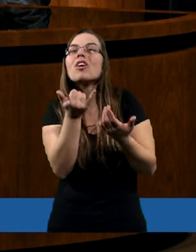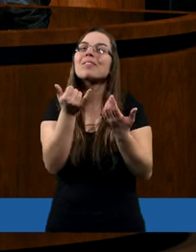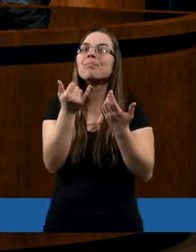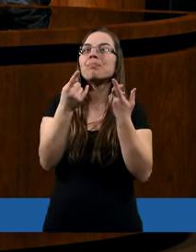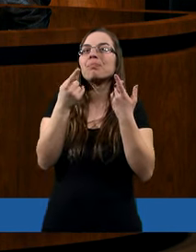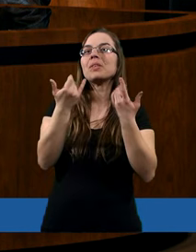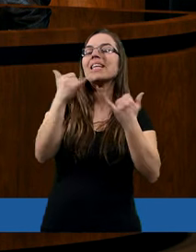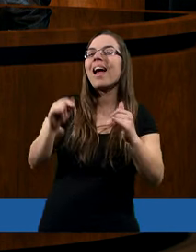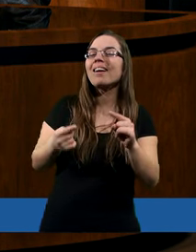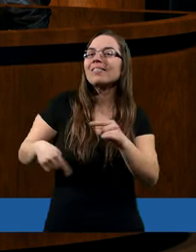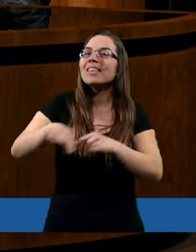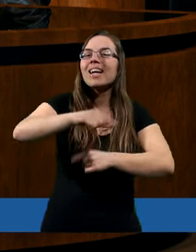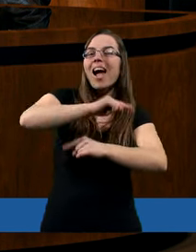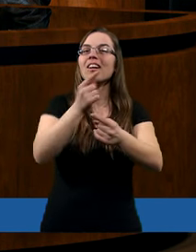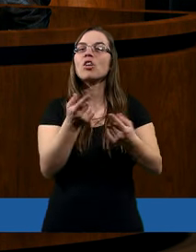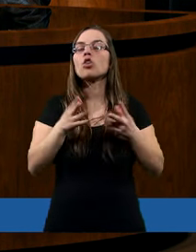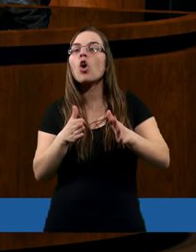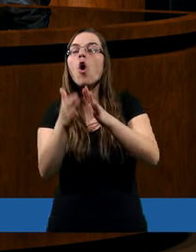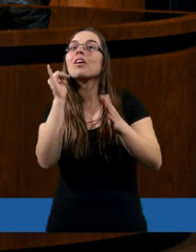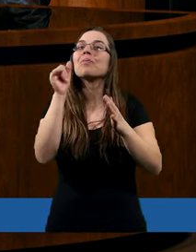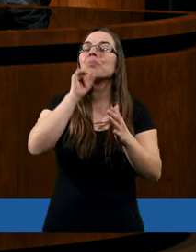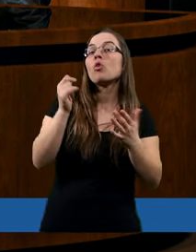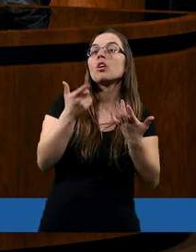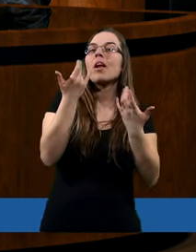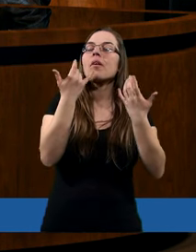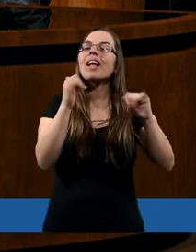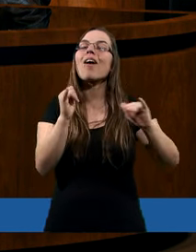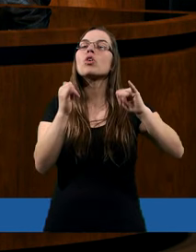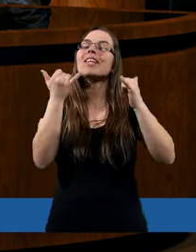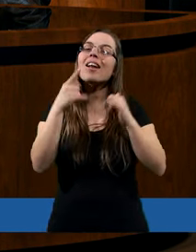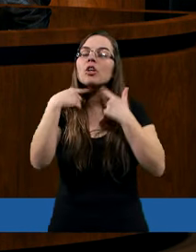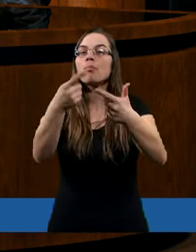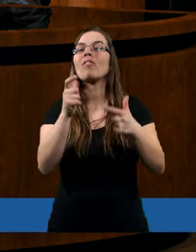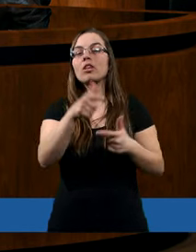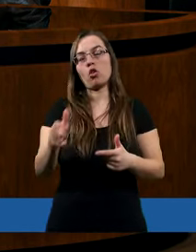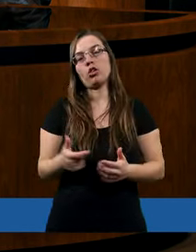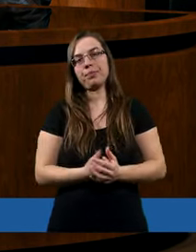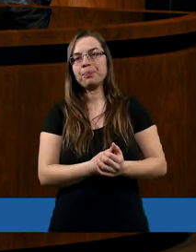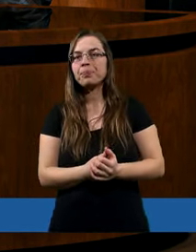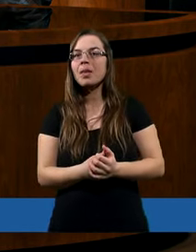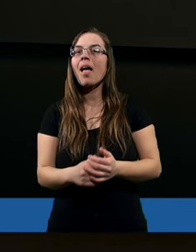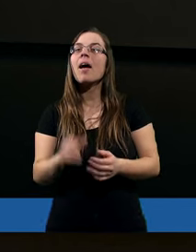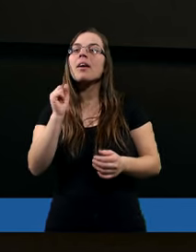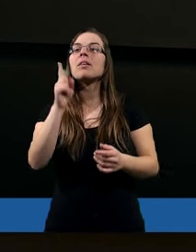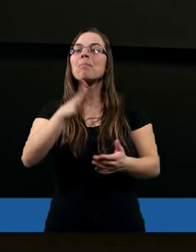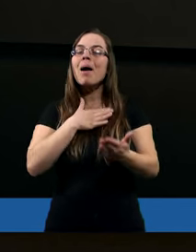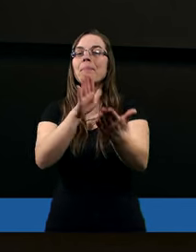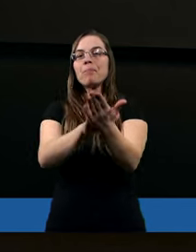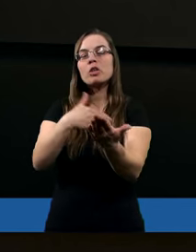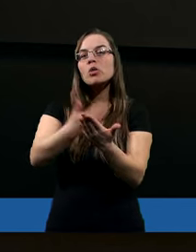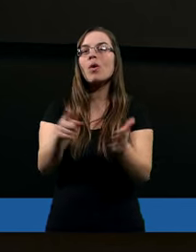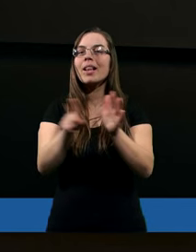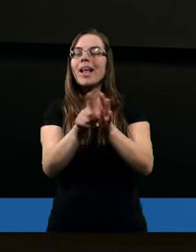żeby iść za tym, co właśnie Pan Bóg mi jakoś tak wyraźnie uświadomił. Dziękuję. Na przykład mamy przykład